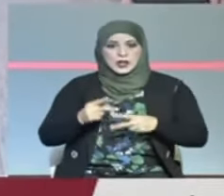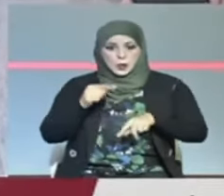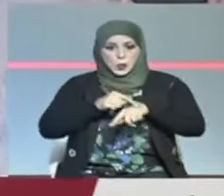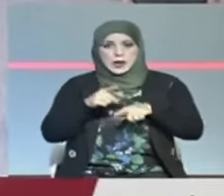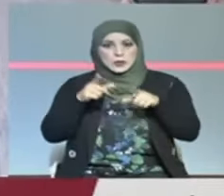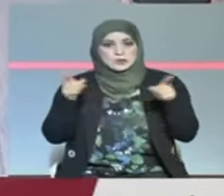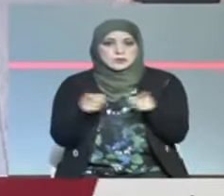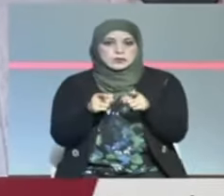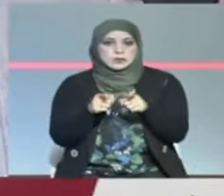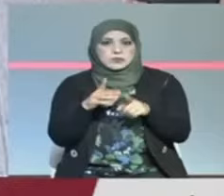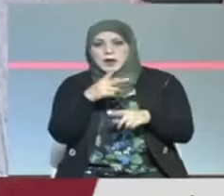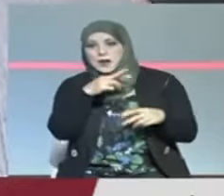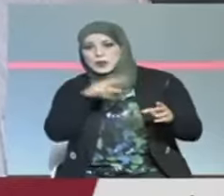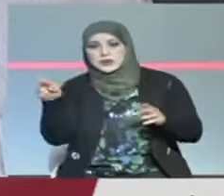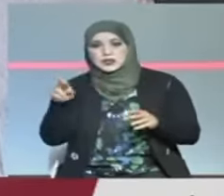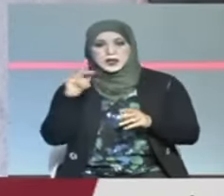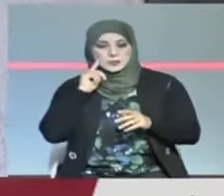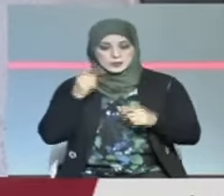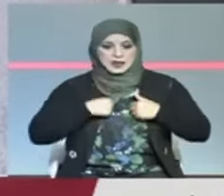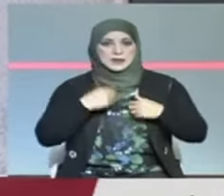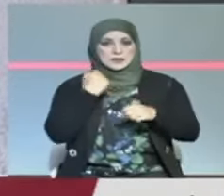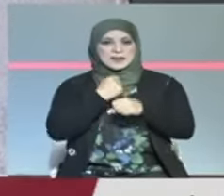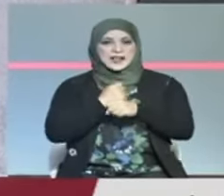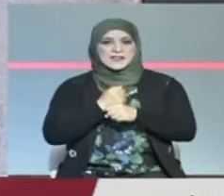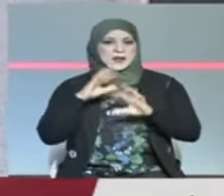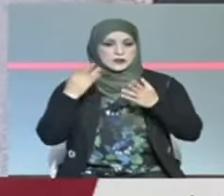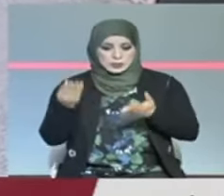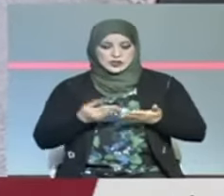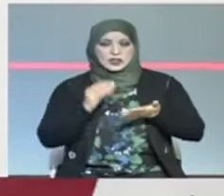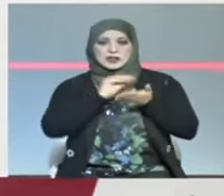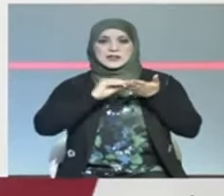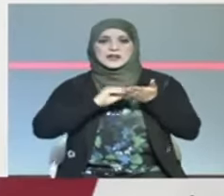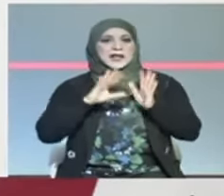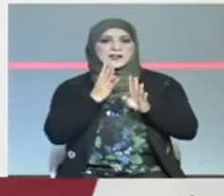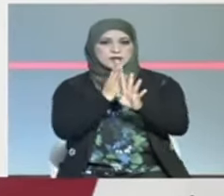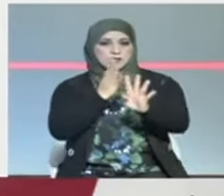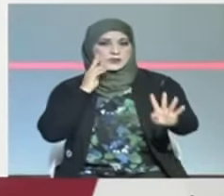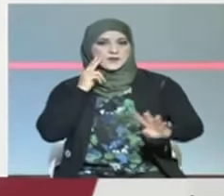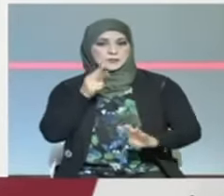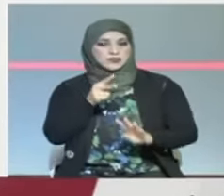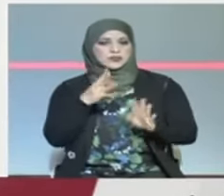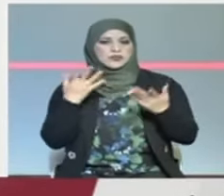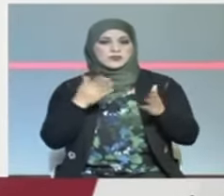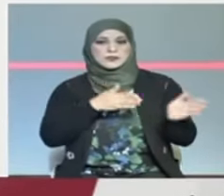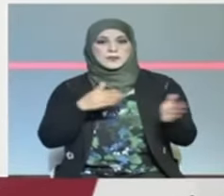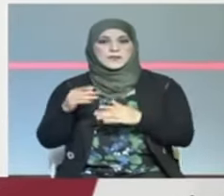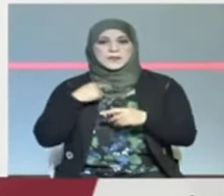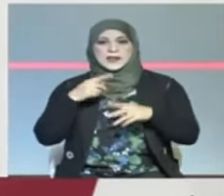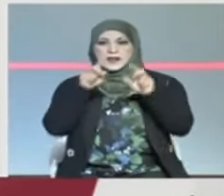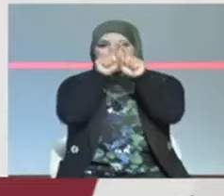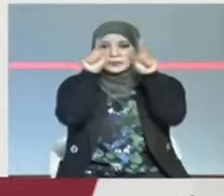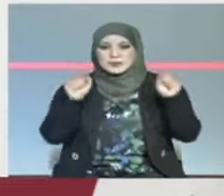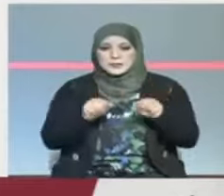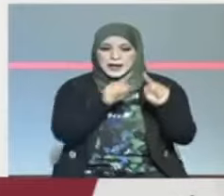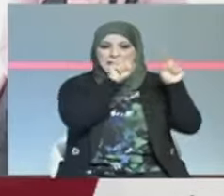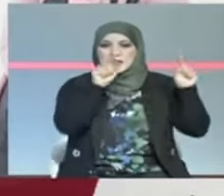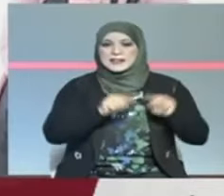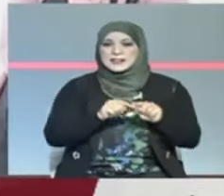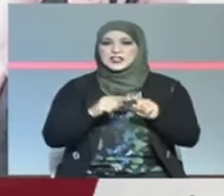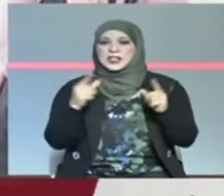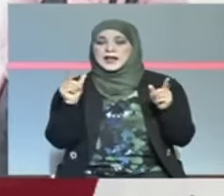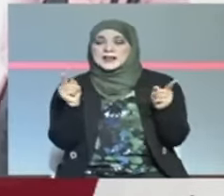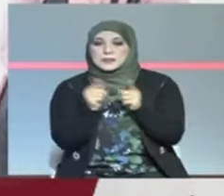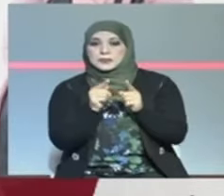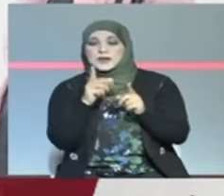تعدش عباد تقضي من أخرجا ما خدمت شي طوى لين مغزر الصف شيئت شوية كيعملوا قيشيات بزايد الداخل والعباد للبر خير